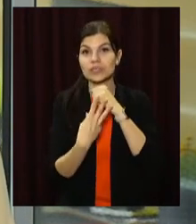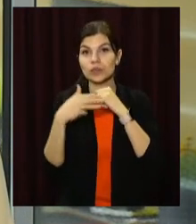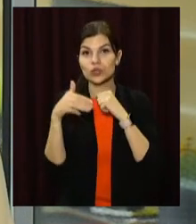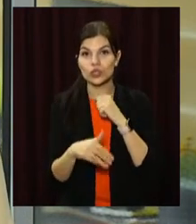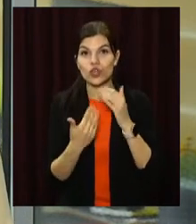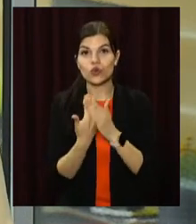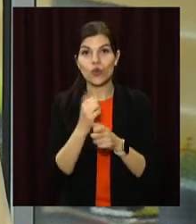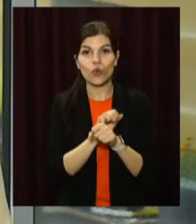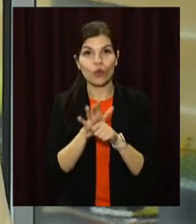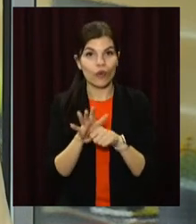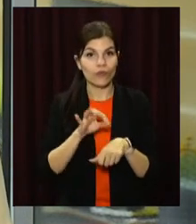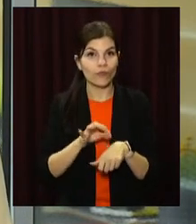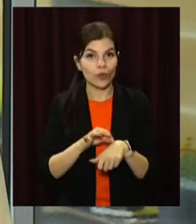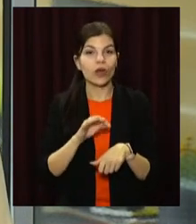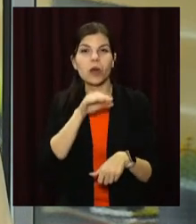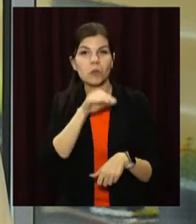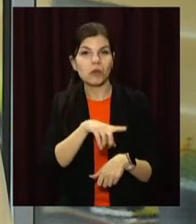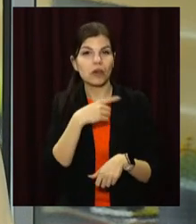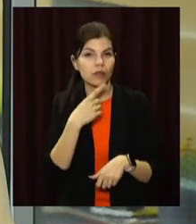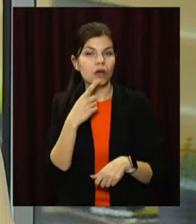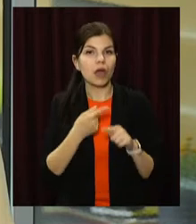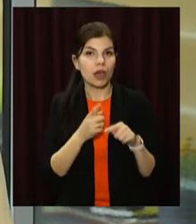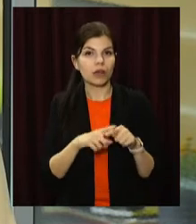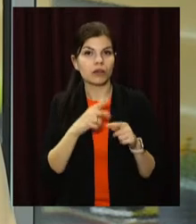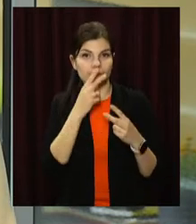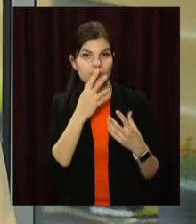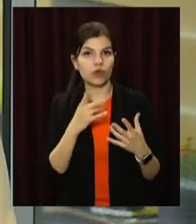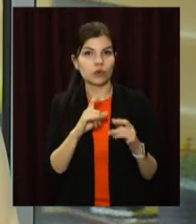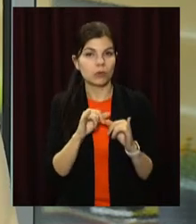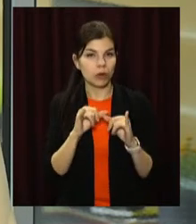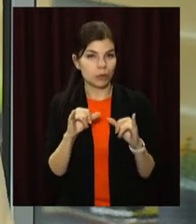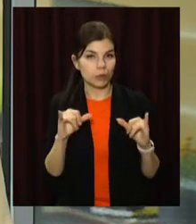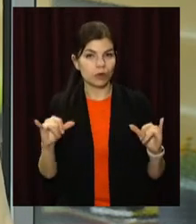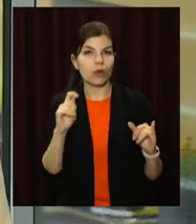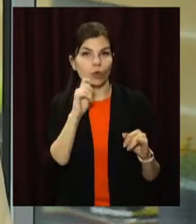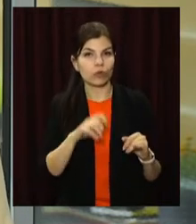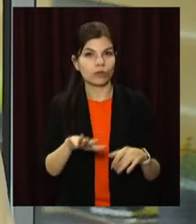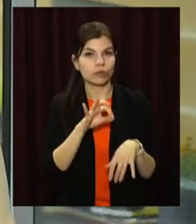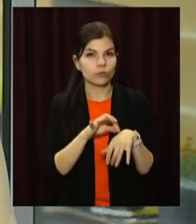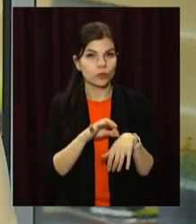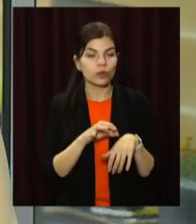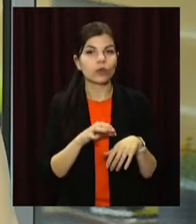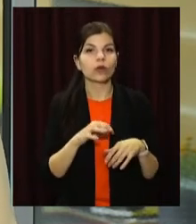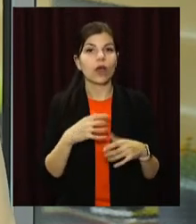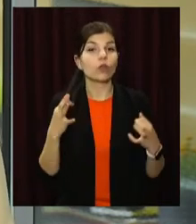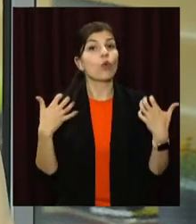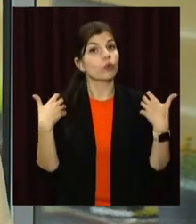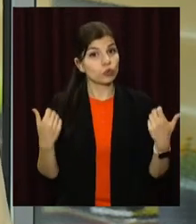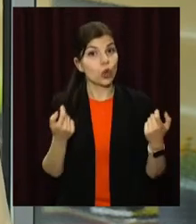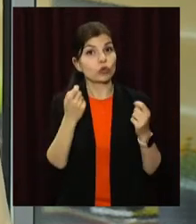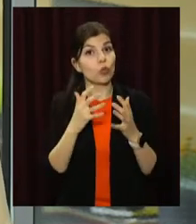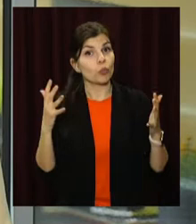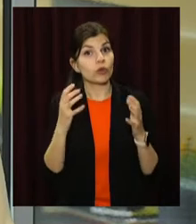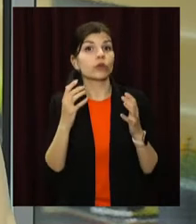Фахівці кажуть, це говорить про черговий ріст захворюваності в Україні. Натомість одужали трохи більше 12 тисяч українців,